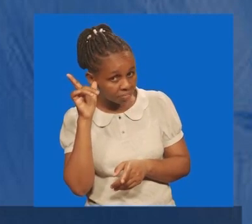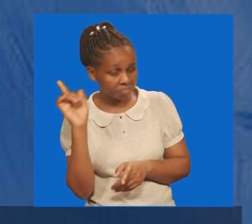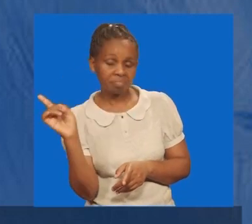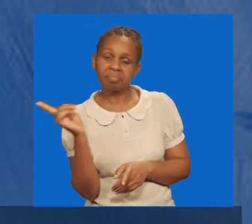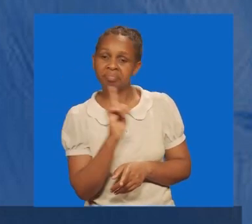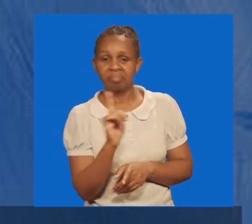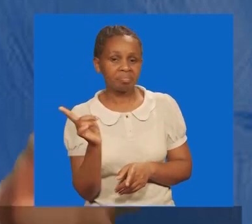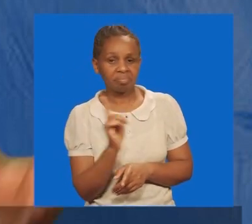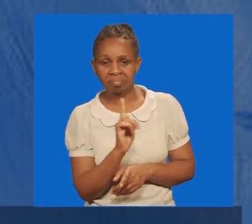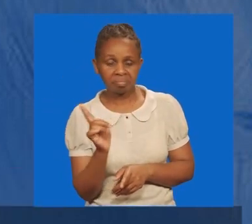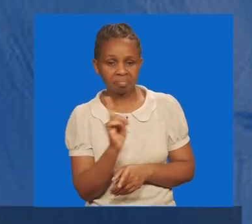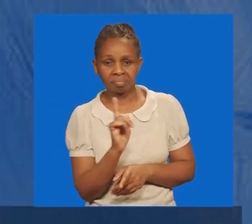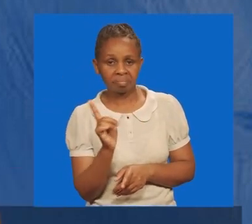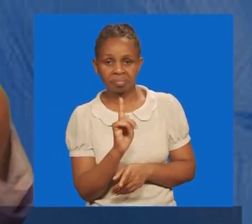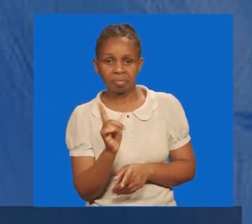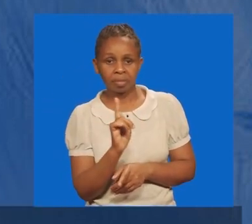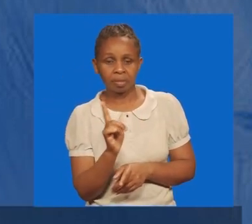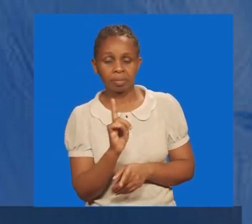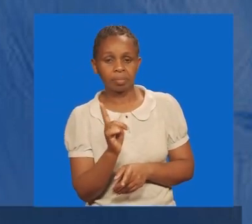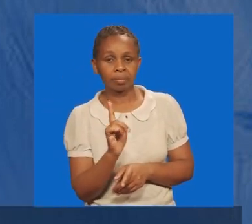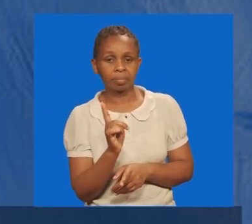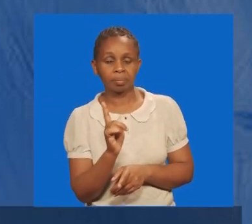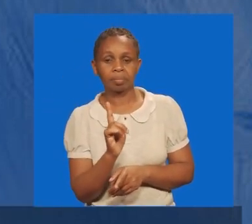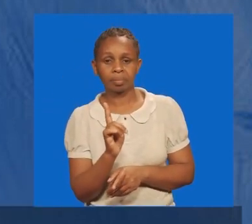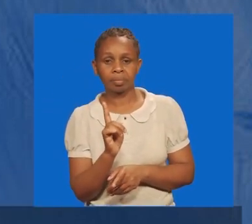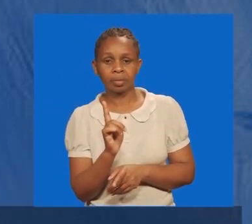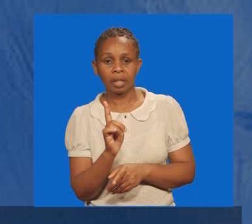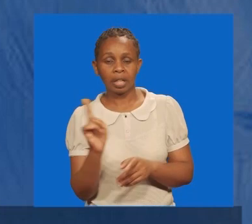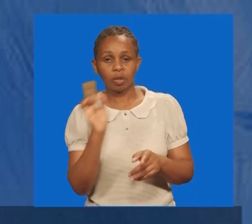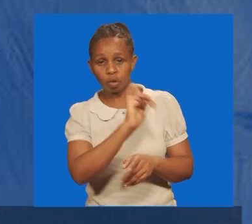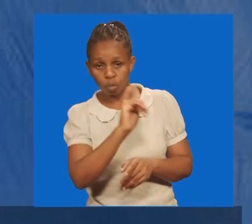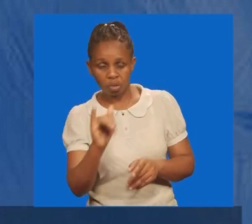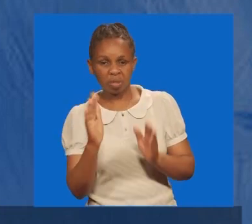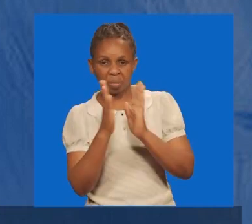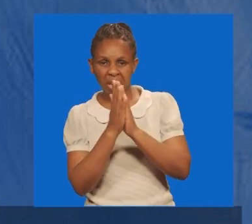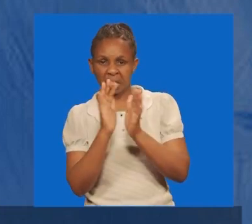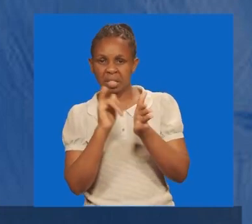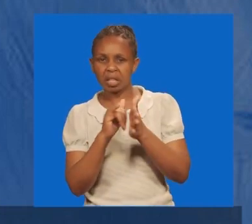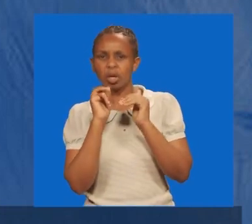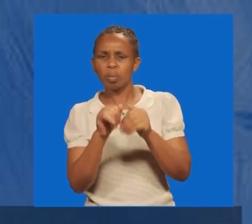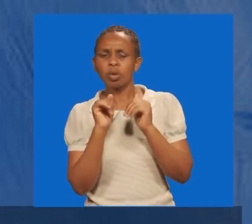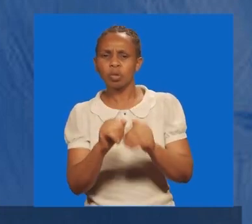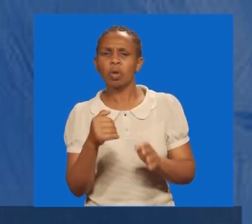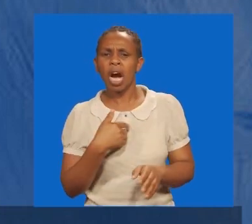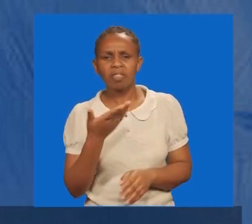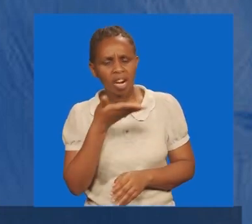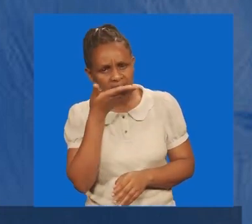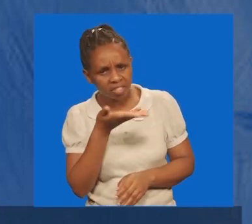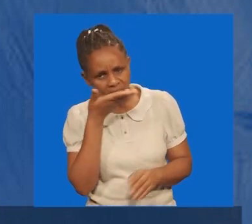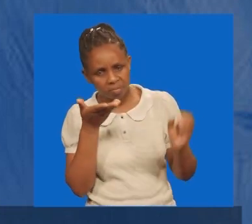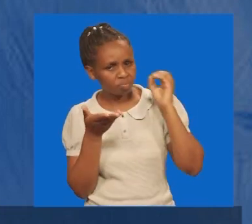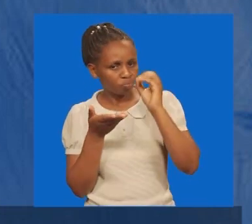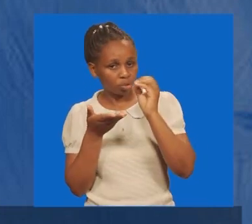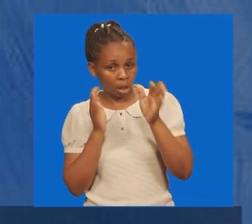tuweze kuwa tunatazamia ya kwamba, ya ale maombi, ambayo tunafanya, ya weze kuwa na manchibu. Na